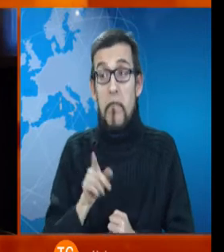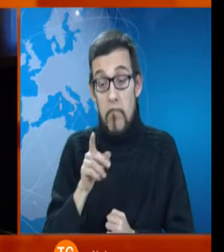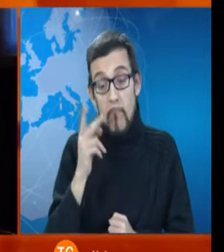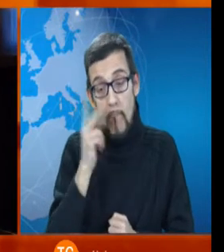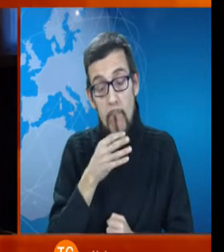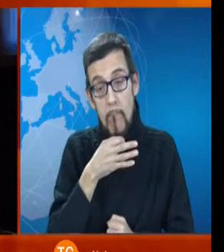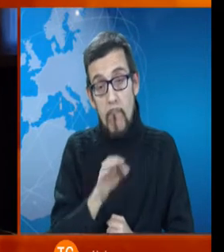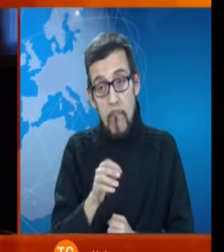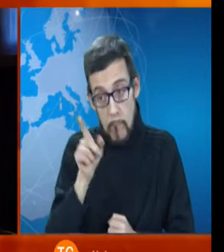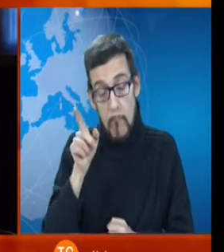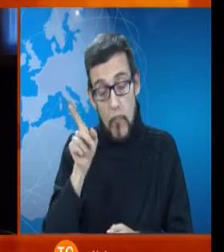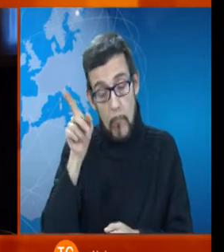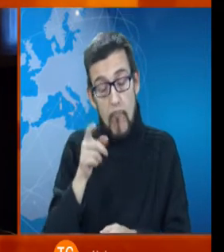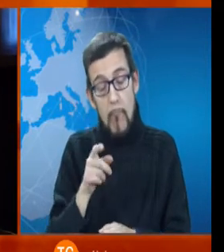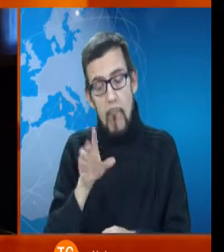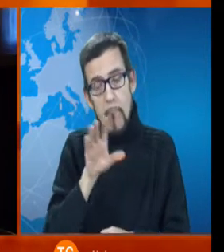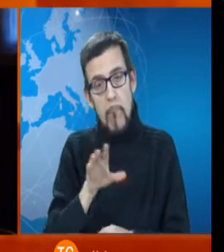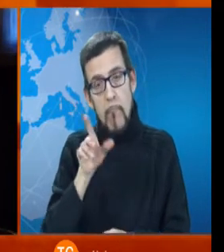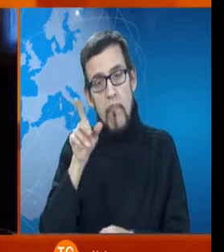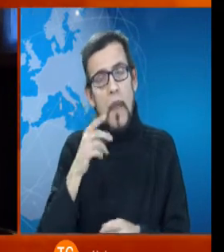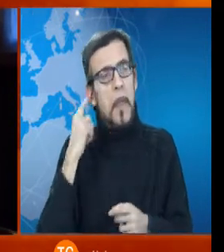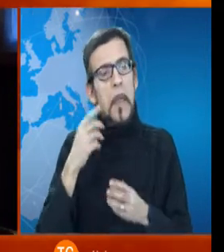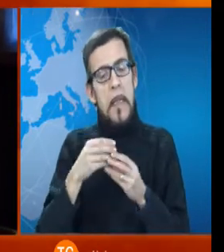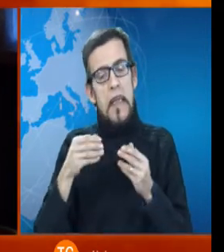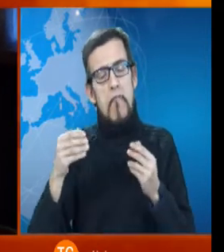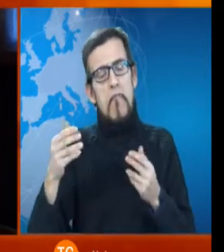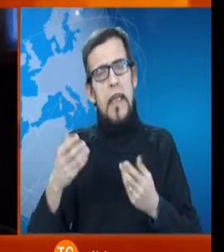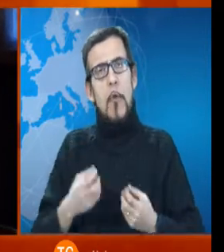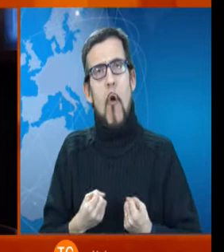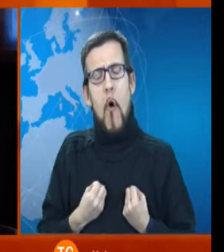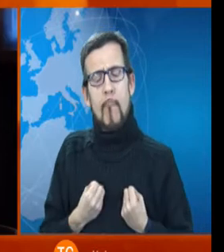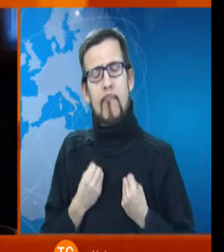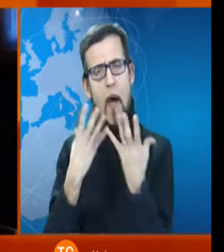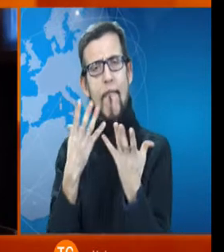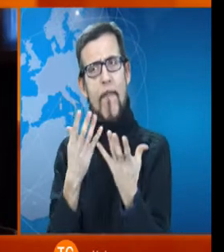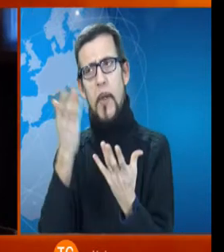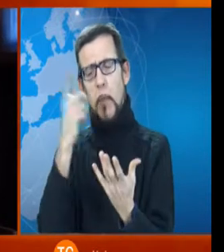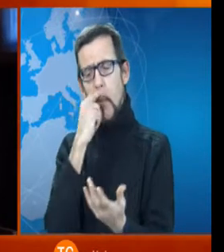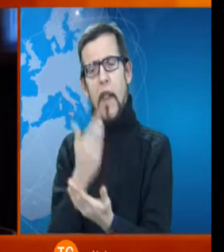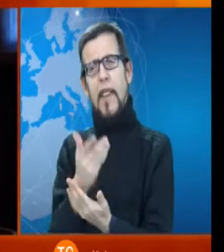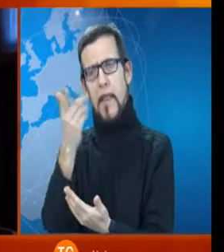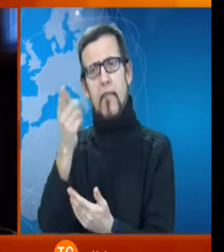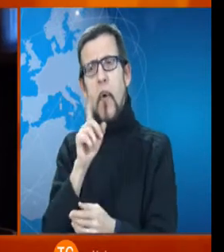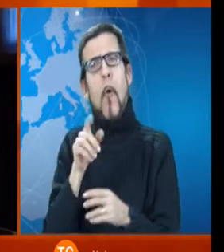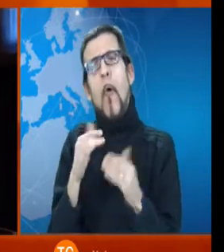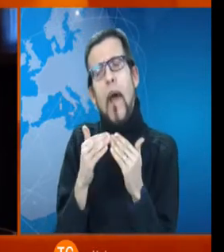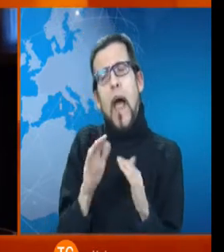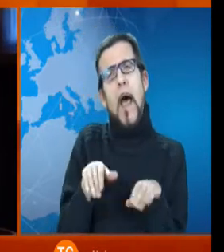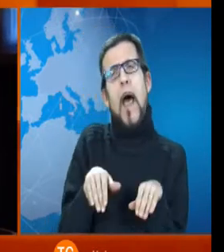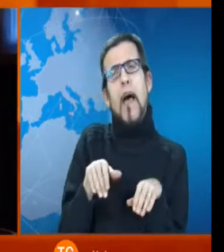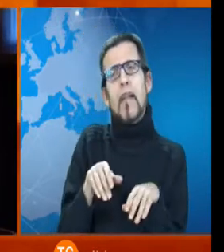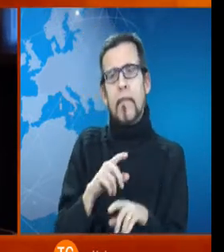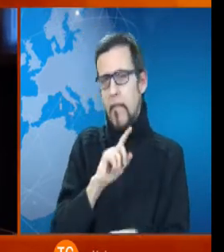rappresenta quello che è lo spirito dell'avventura quando lui arriva finalmente nel Siam